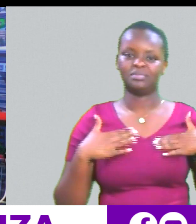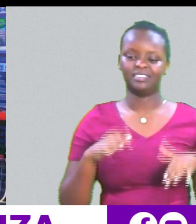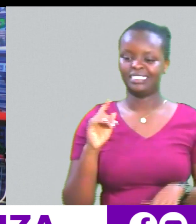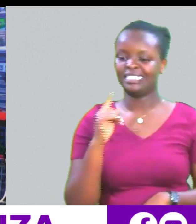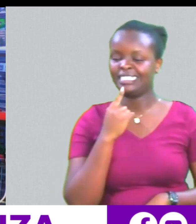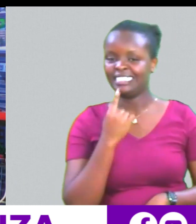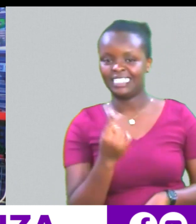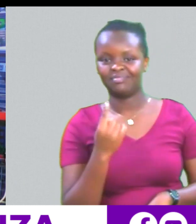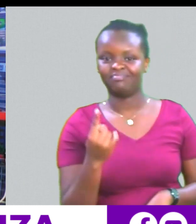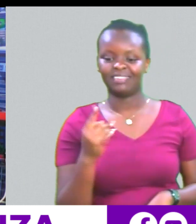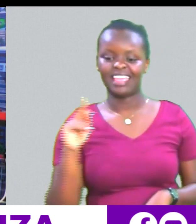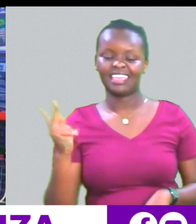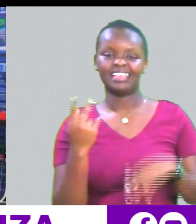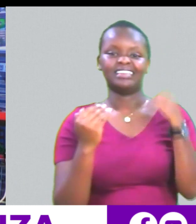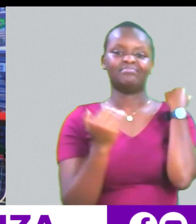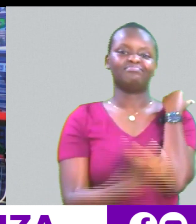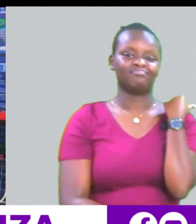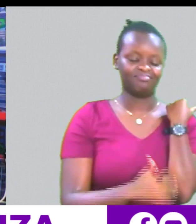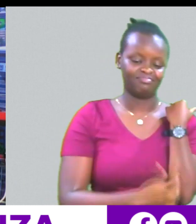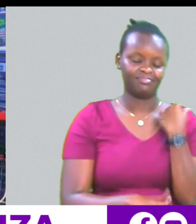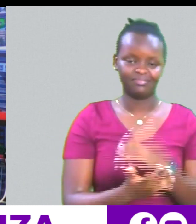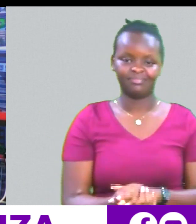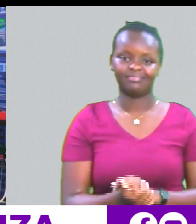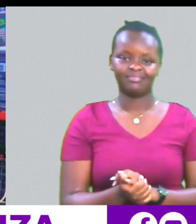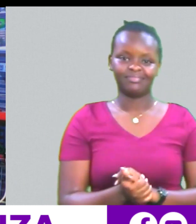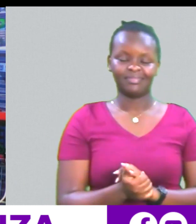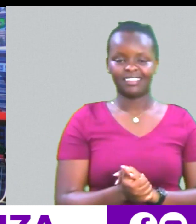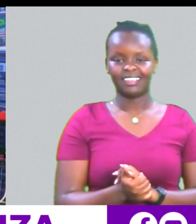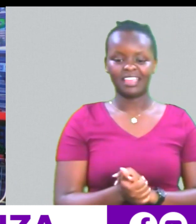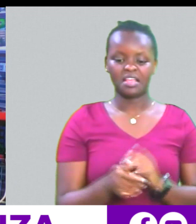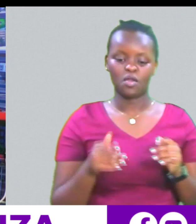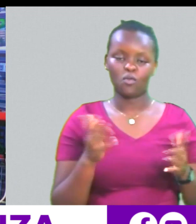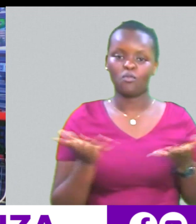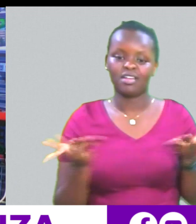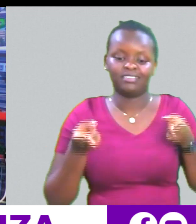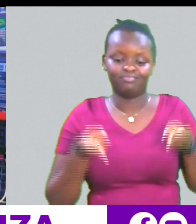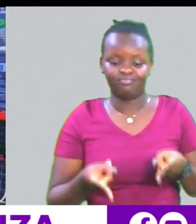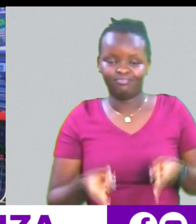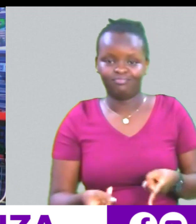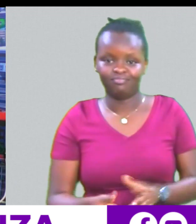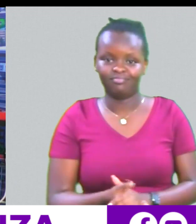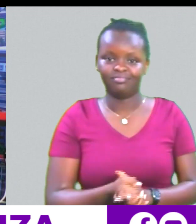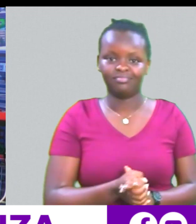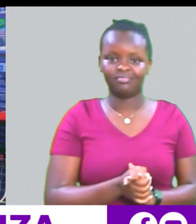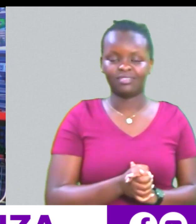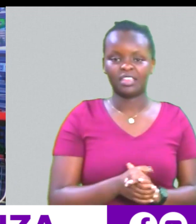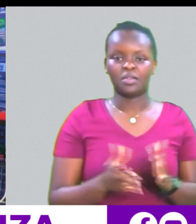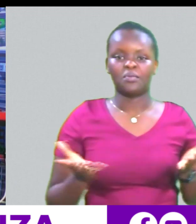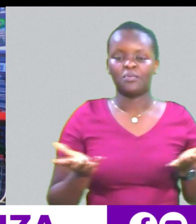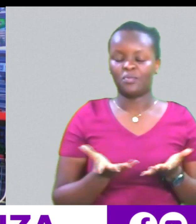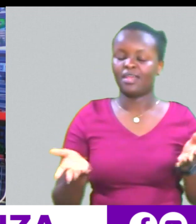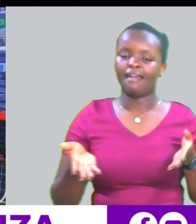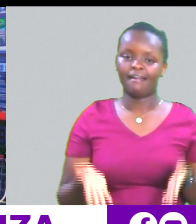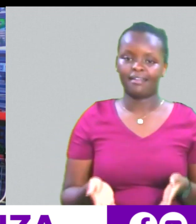Mwengi wadisema Kenye itakuwa matata Hapa ni wapi Hapa ni wapi jamani Hapa ni wapi